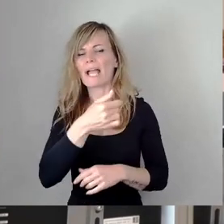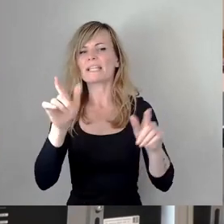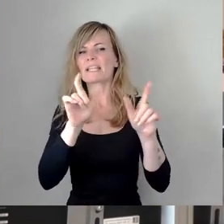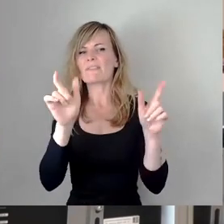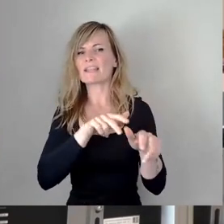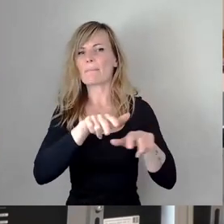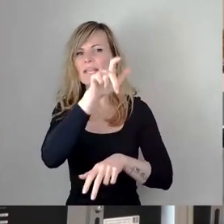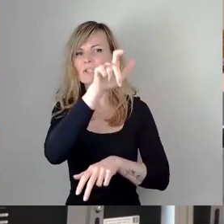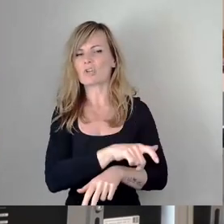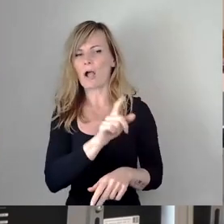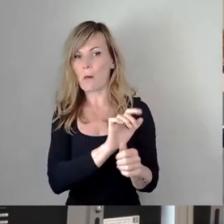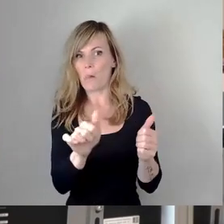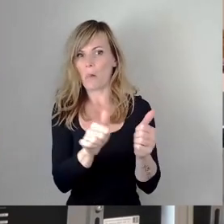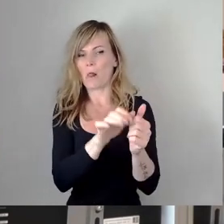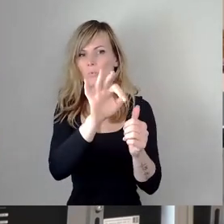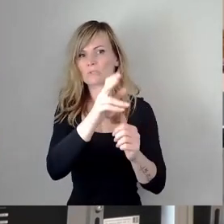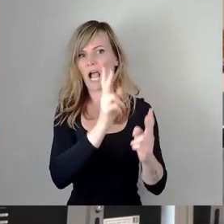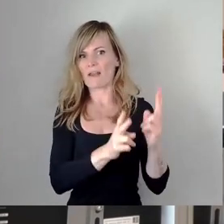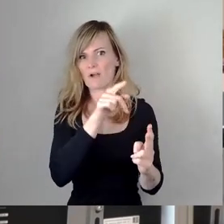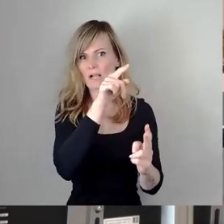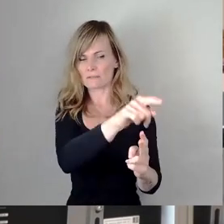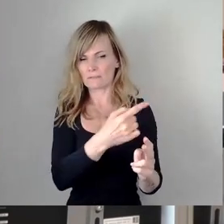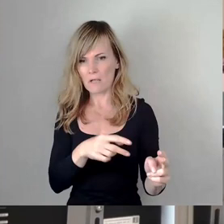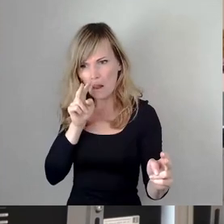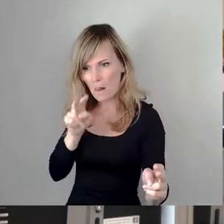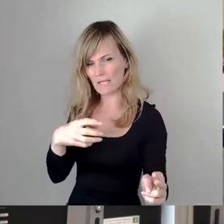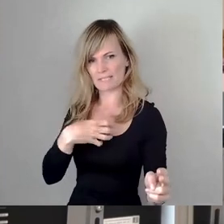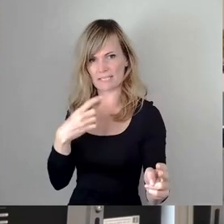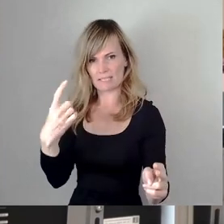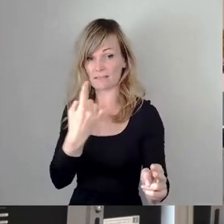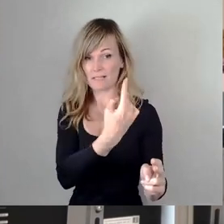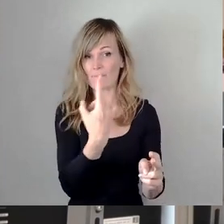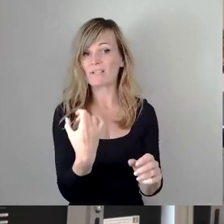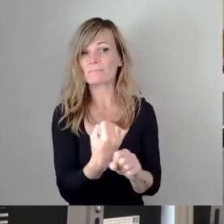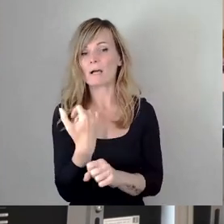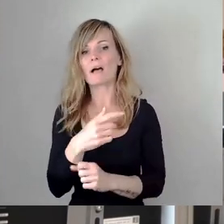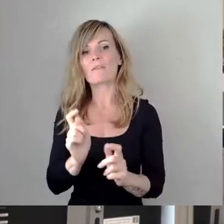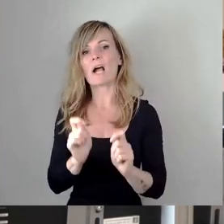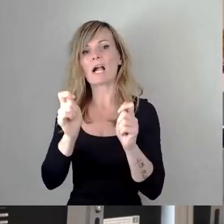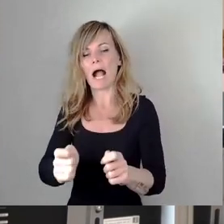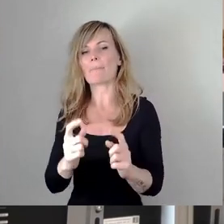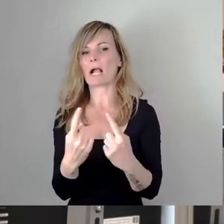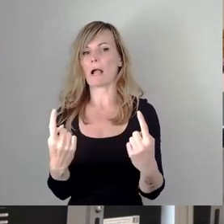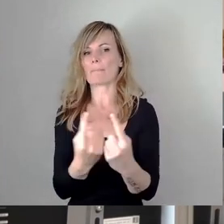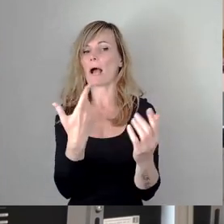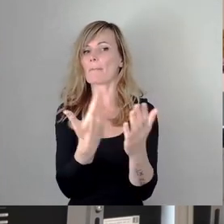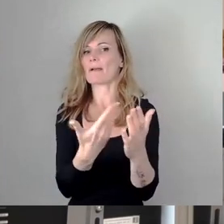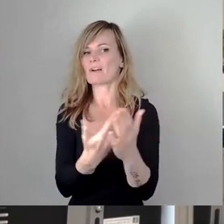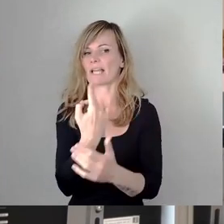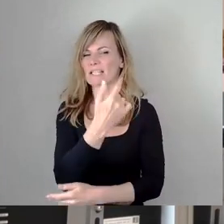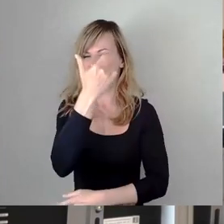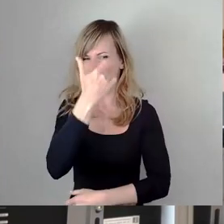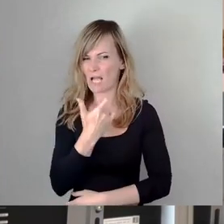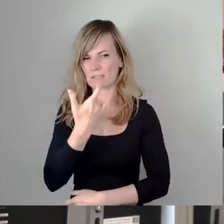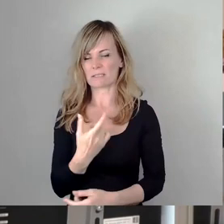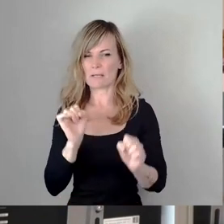hat, der den Vorgang hier in Dresden mitbekommt. Dieser müsste dann nur vor der Vergabekammer nachweisen, dass er ernsthafte Bestrebungen unternommen